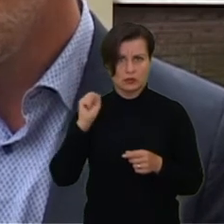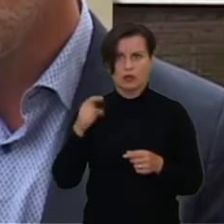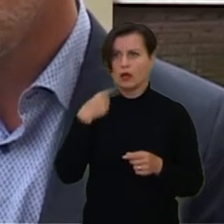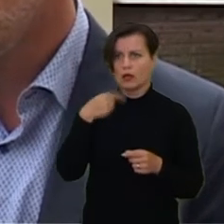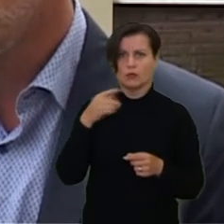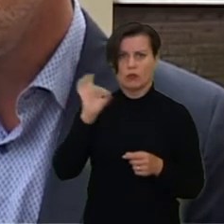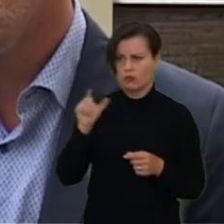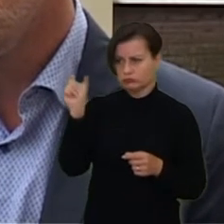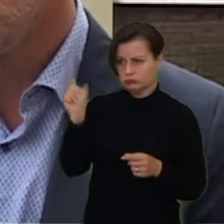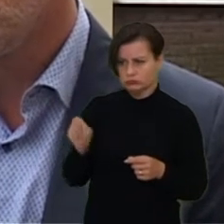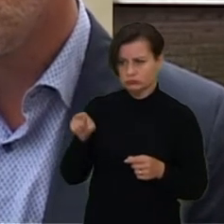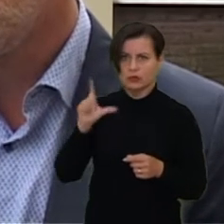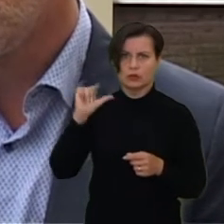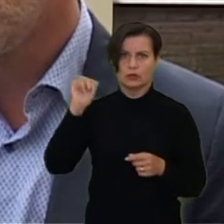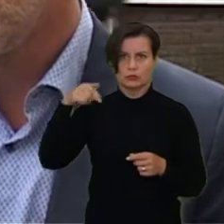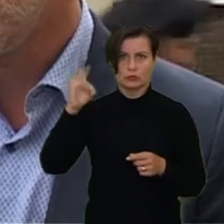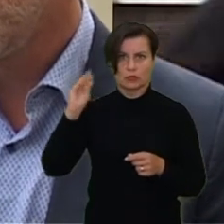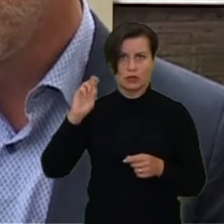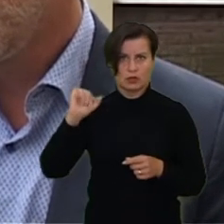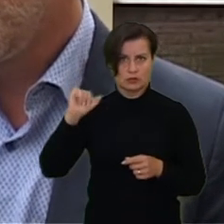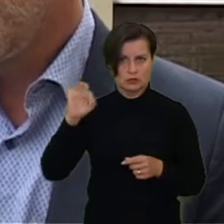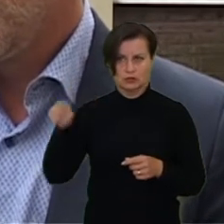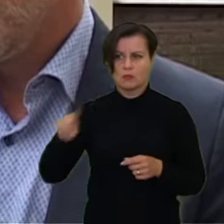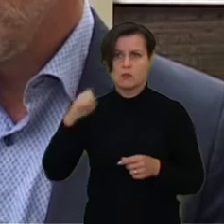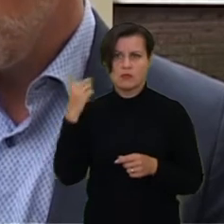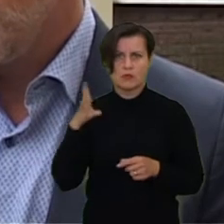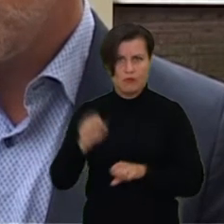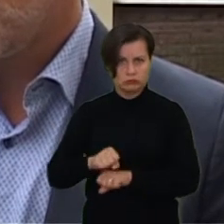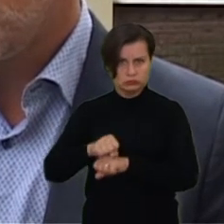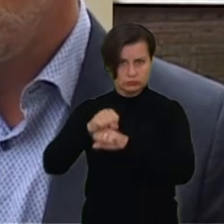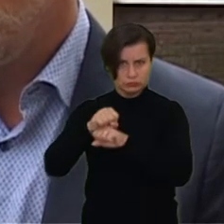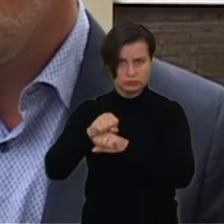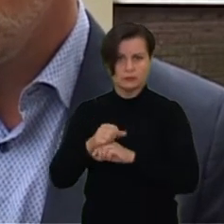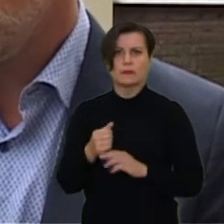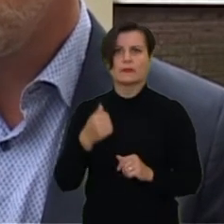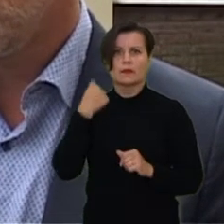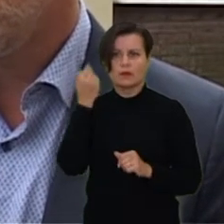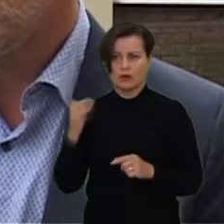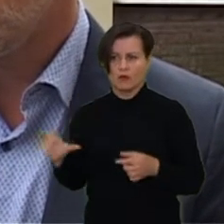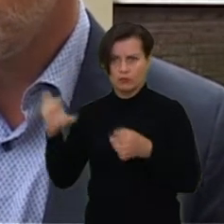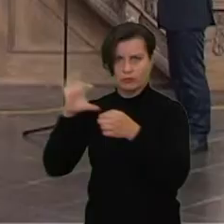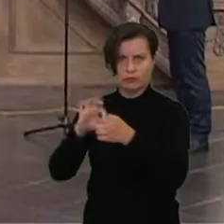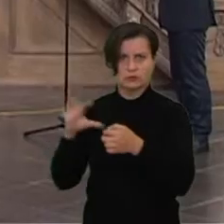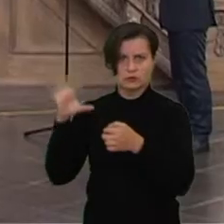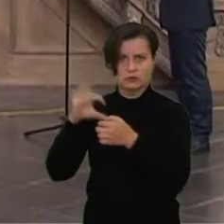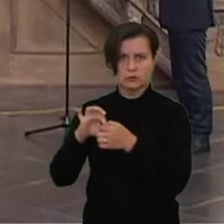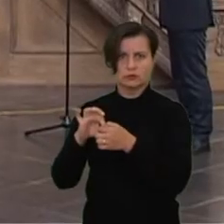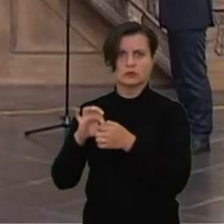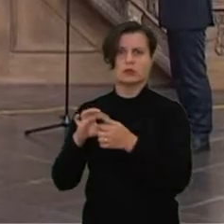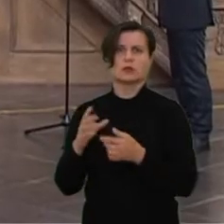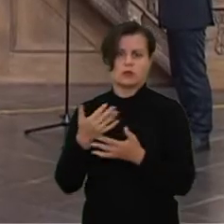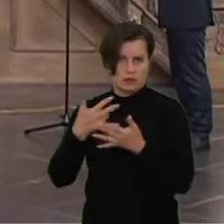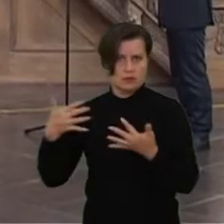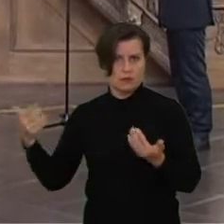Luteris buvo, Martinas Luteris, tas pirmas reformatorius, paskui tik presijunge,